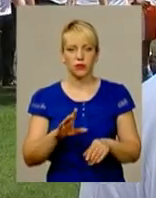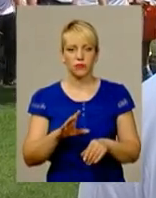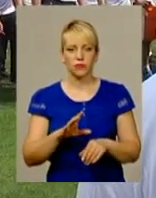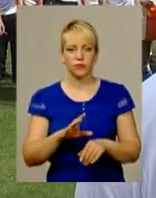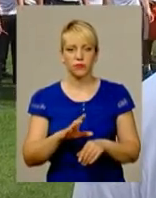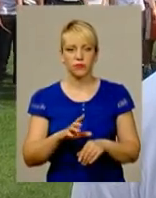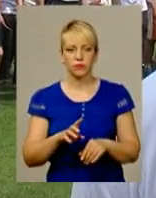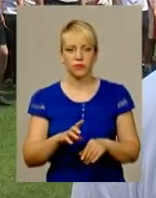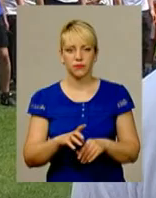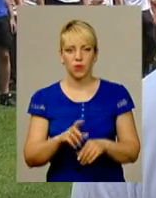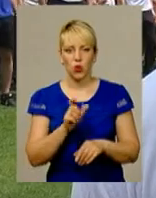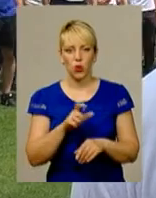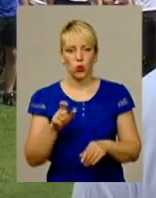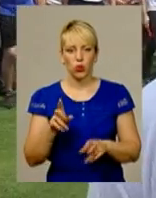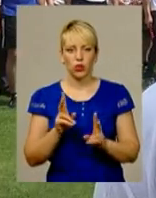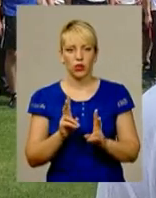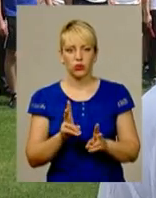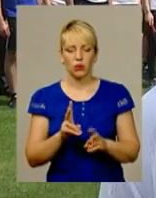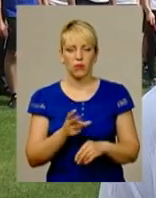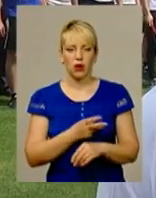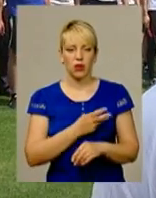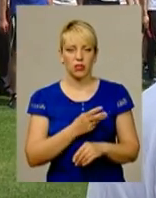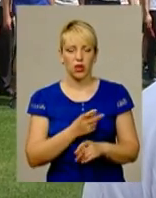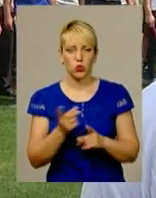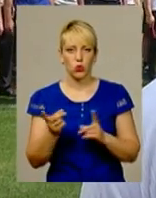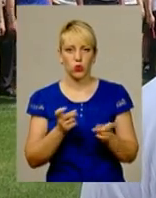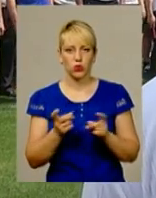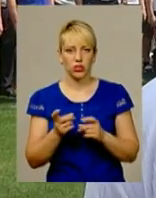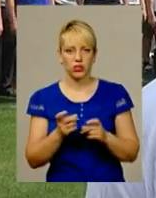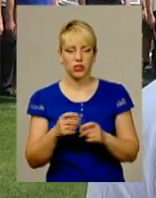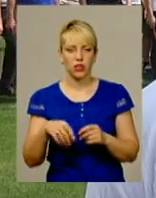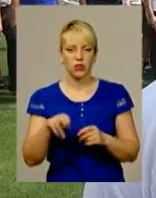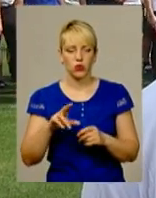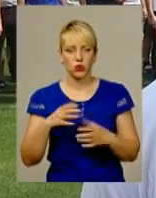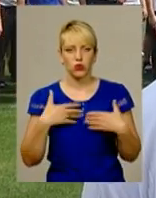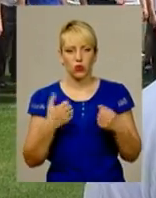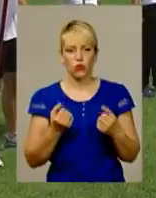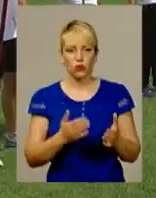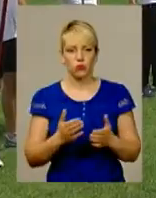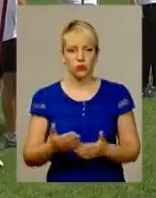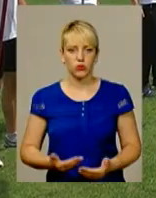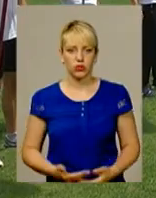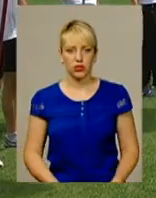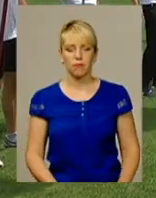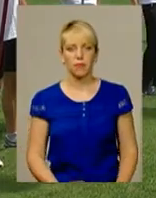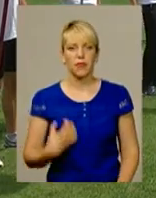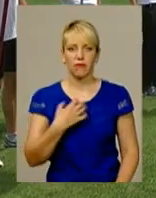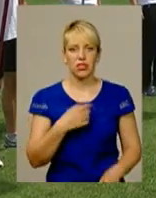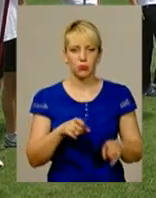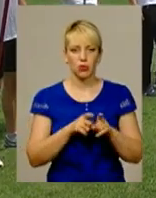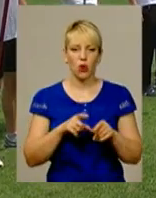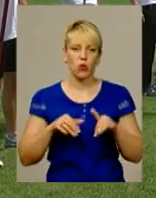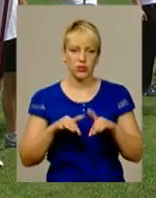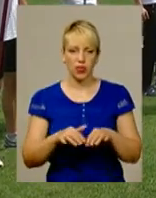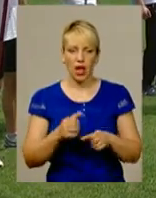люди, які бажають прилучитися до здорового способу життя. У важливості такого забігу